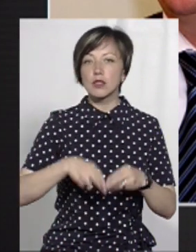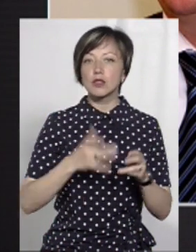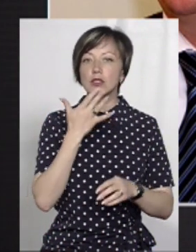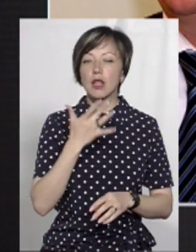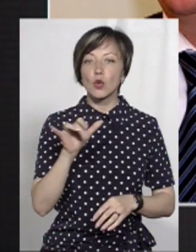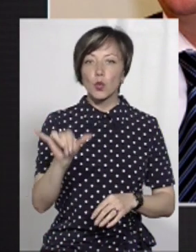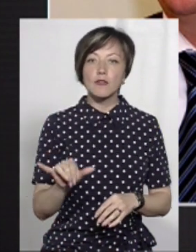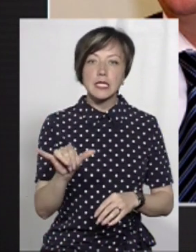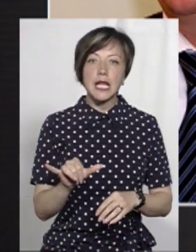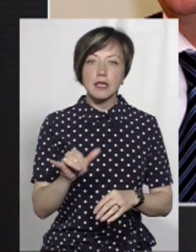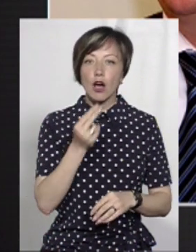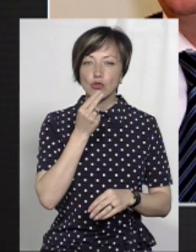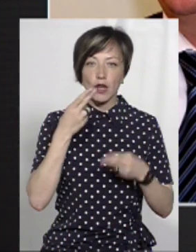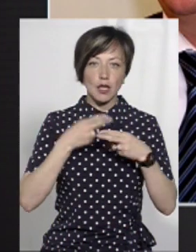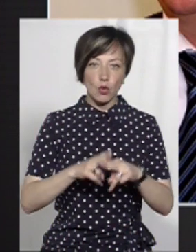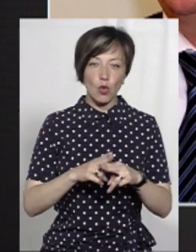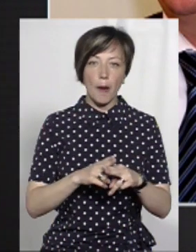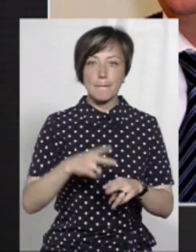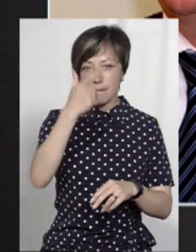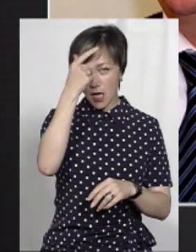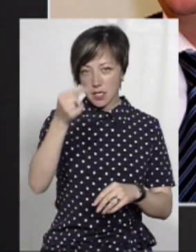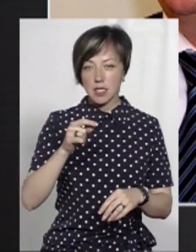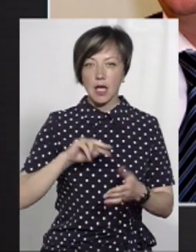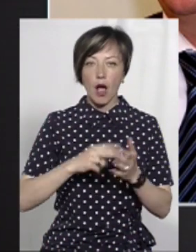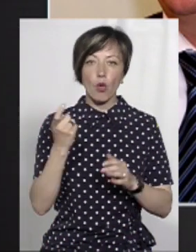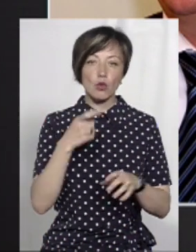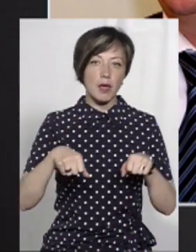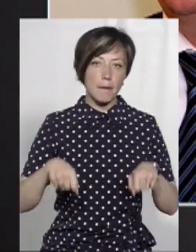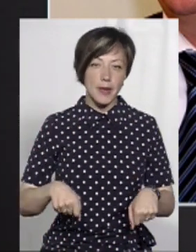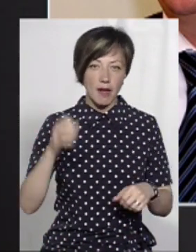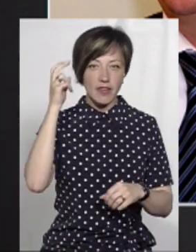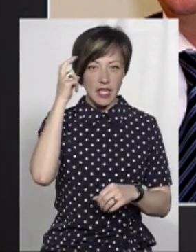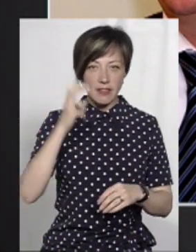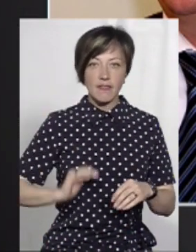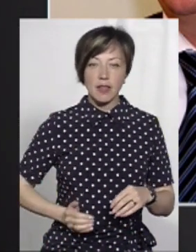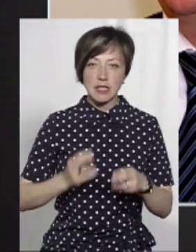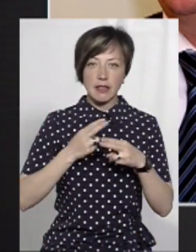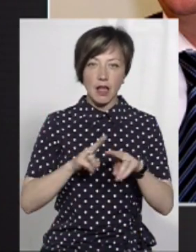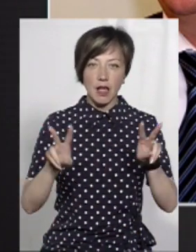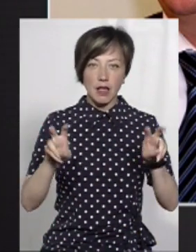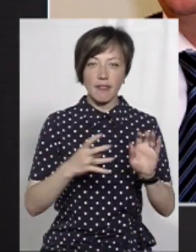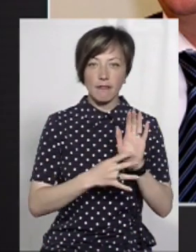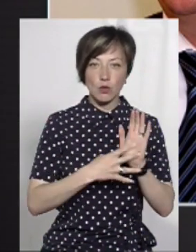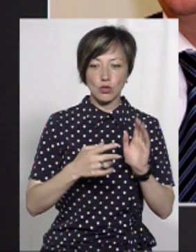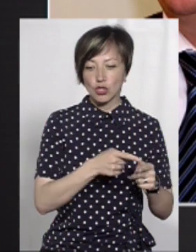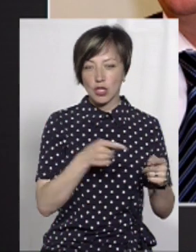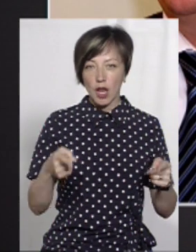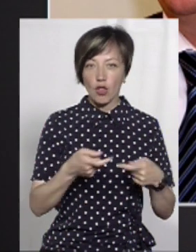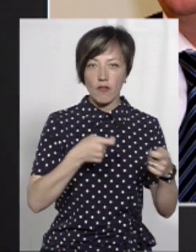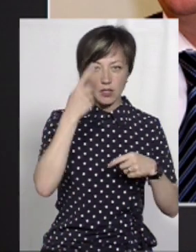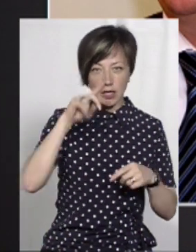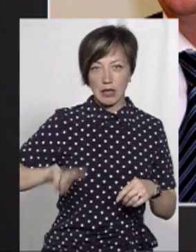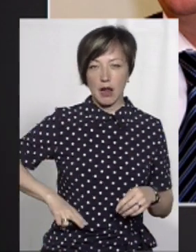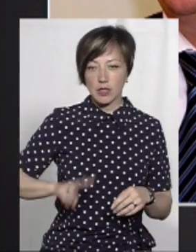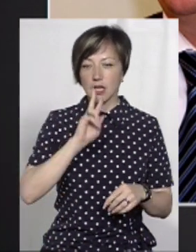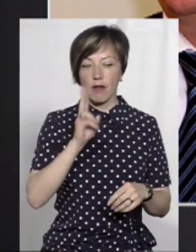Національний університет харчових технологій, магістр з економіки і права. У київській фірмі «Сантехніка» у 90-х шлях від товарознавця до директора